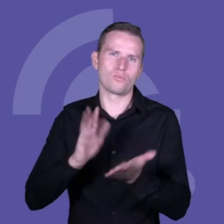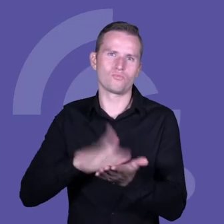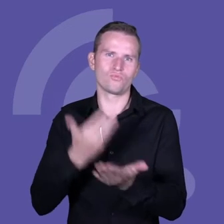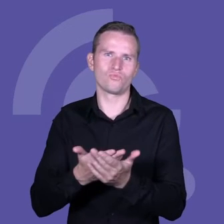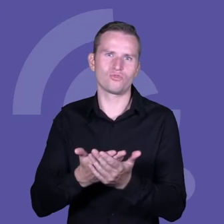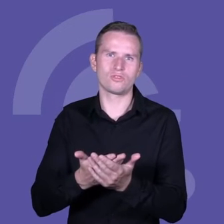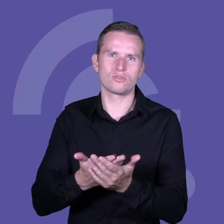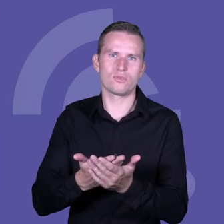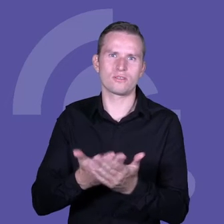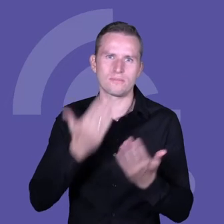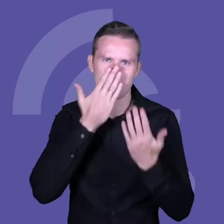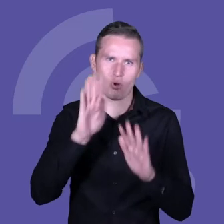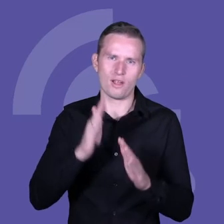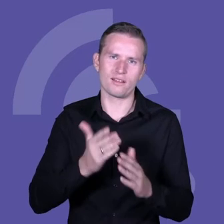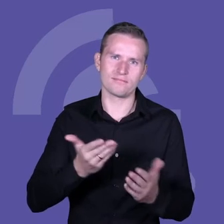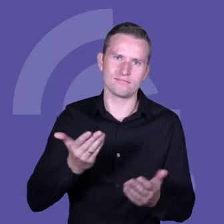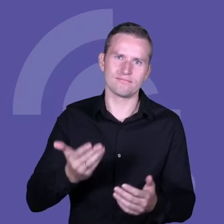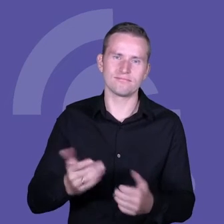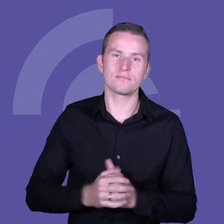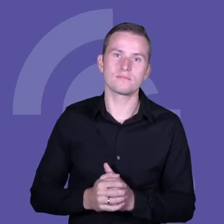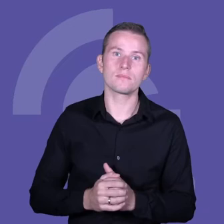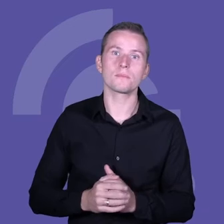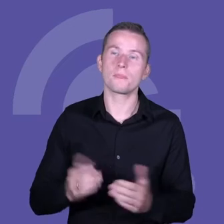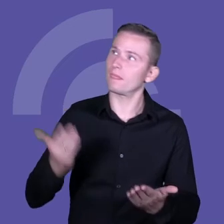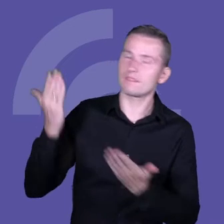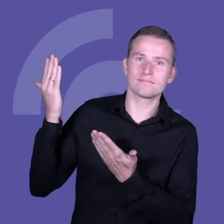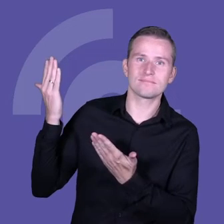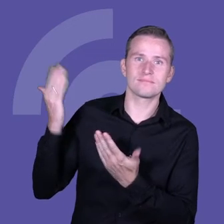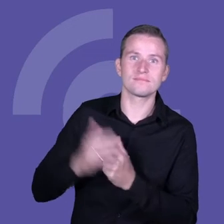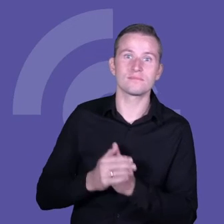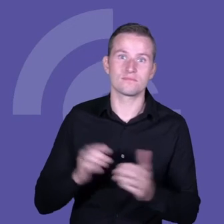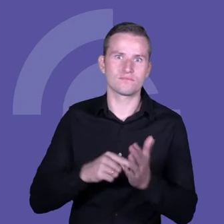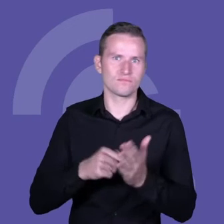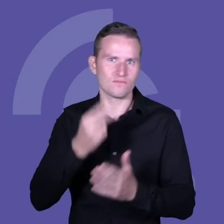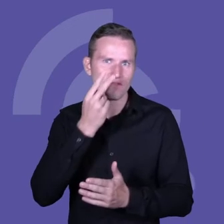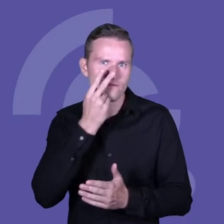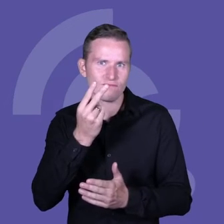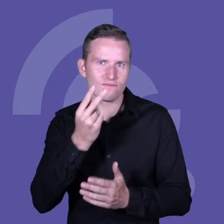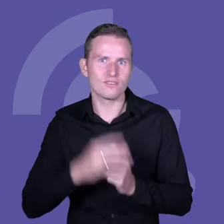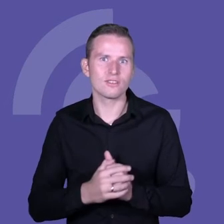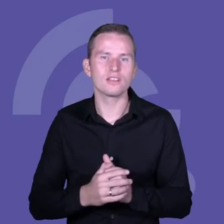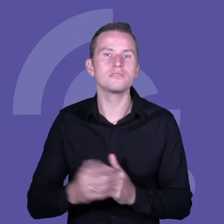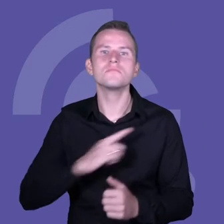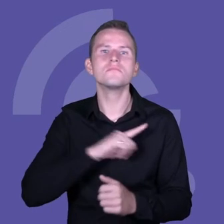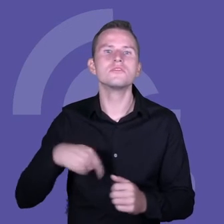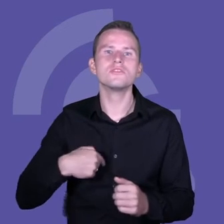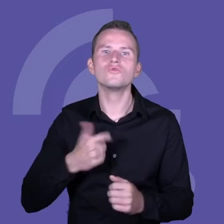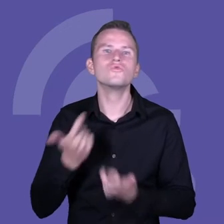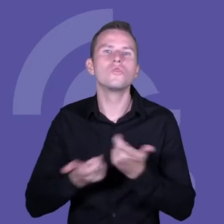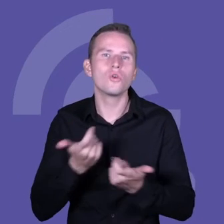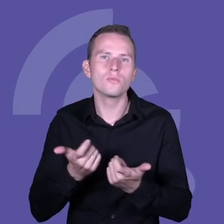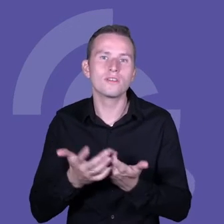okularki VR-owe, które mogą służyć w wielu dziedzinach, w tym bardzo doskonale Państwo wiedzą, że w dziedzinie, którą się zajmujecie, czyli w